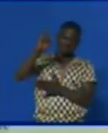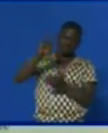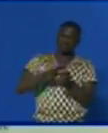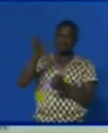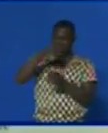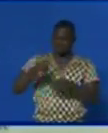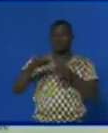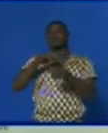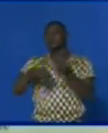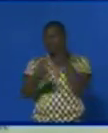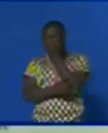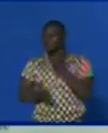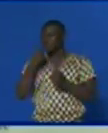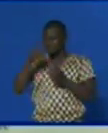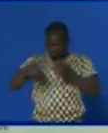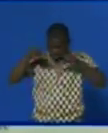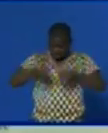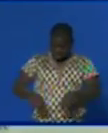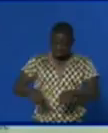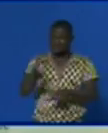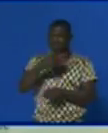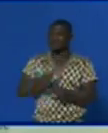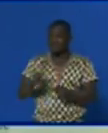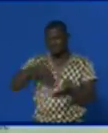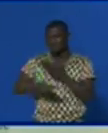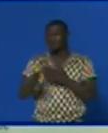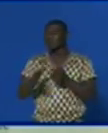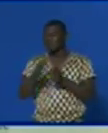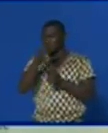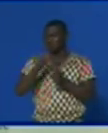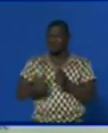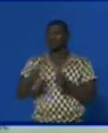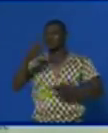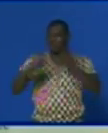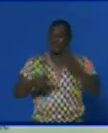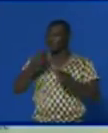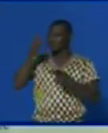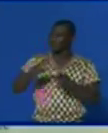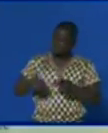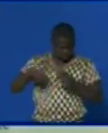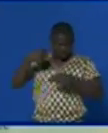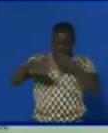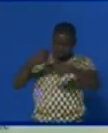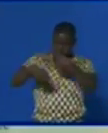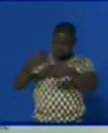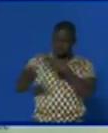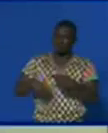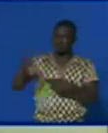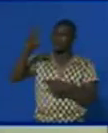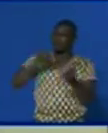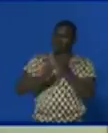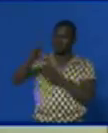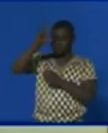doit rester confiné dans son véhicule qui ne doit pas rouler à moins de 30 km à l'heure. Question de l'obliger à passer furtivement